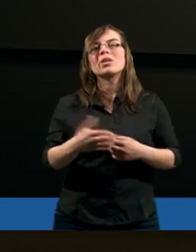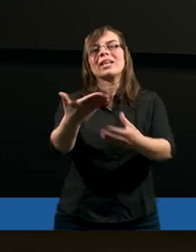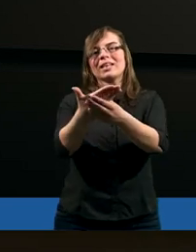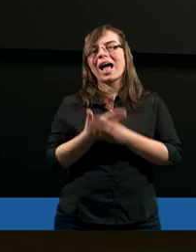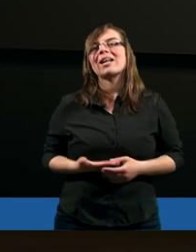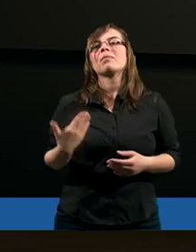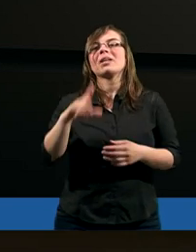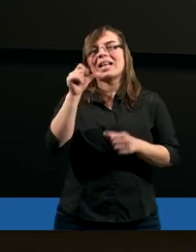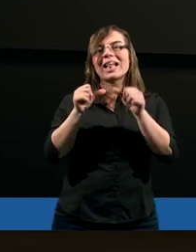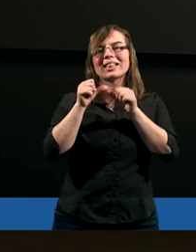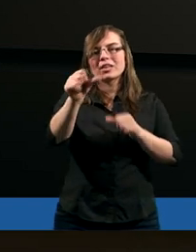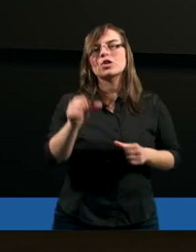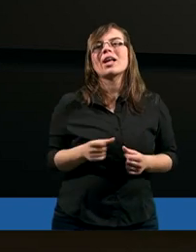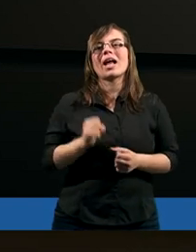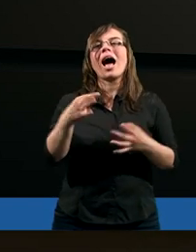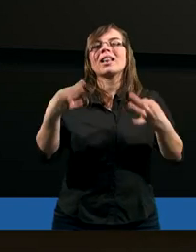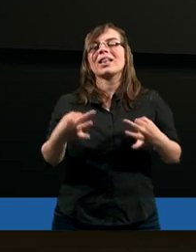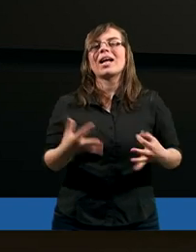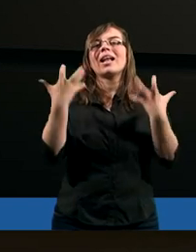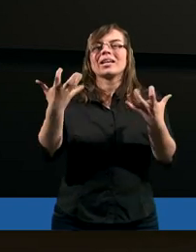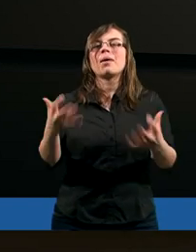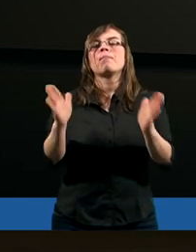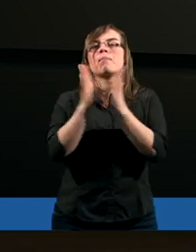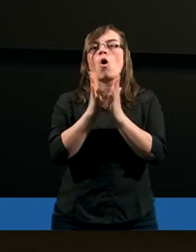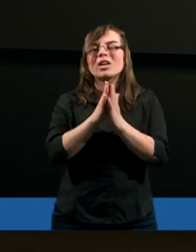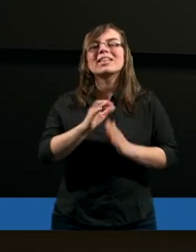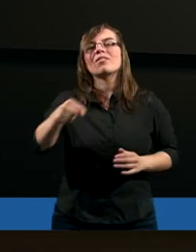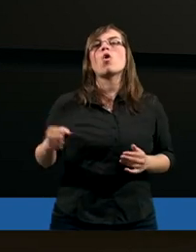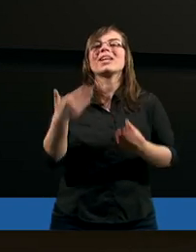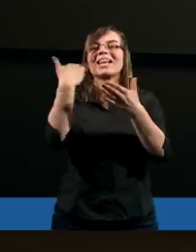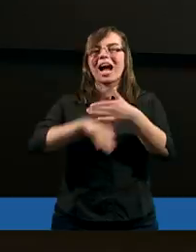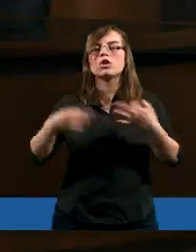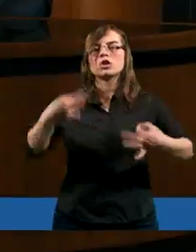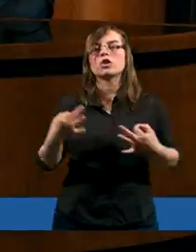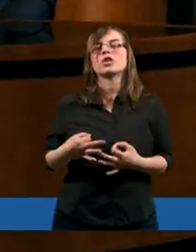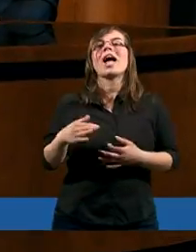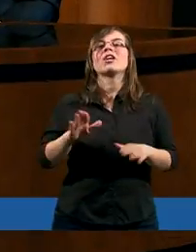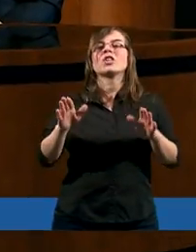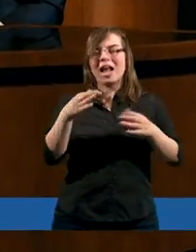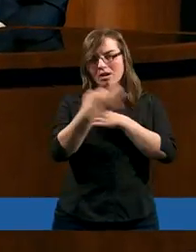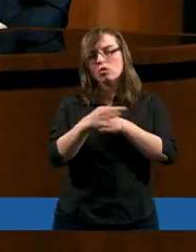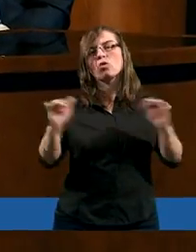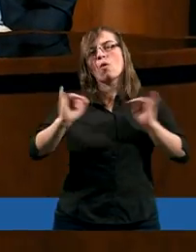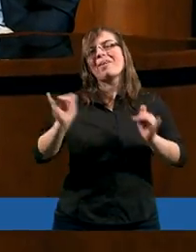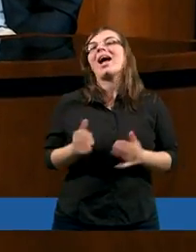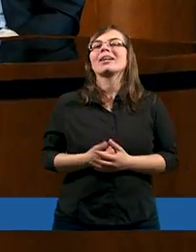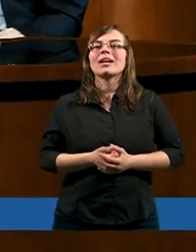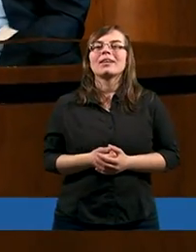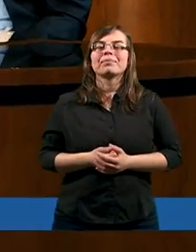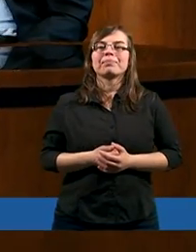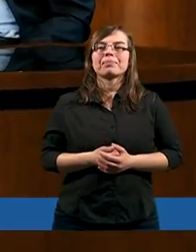studium? Zapraszam za tydzień. A teraz chcemy modlitwą zakończyć dzisiejsze spotkanie.